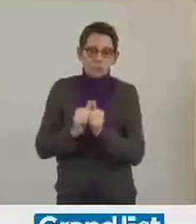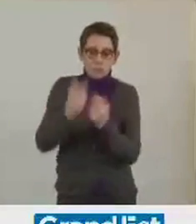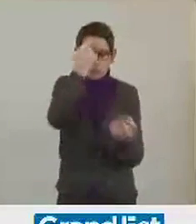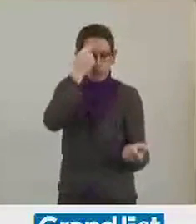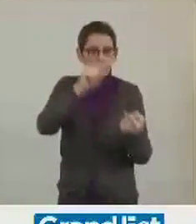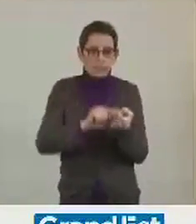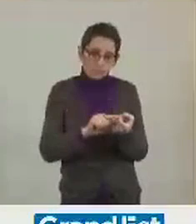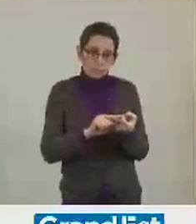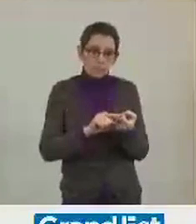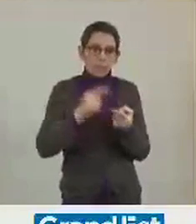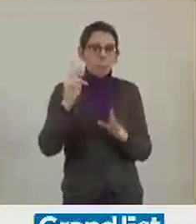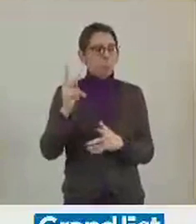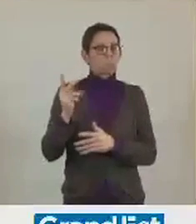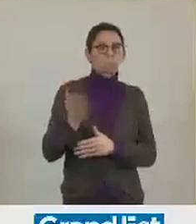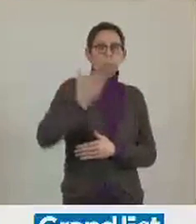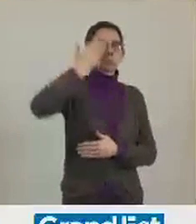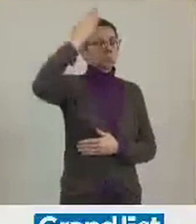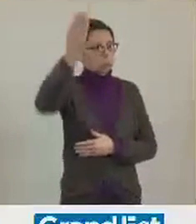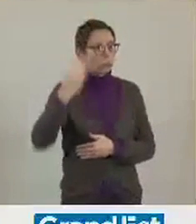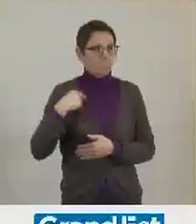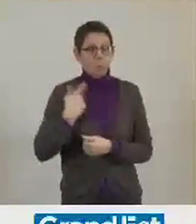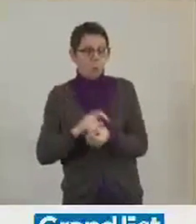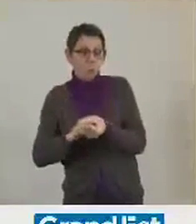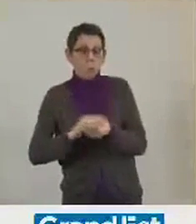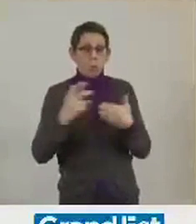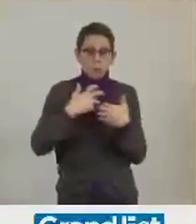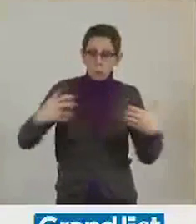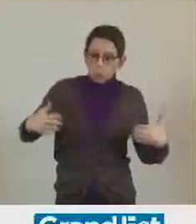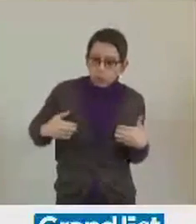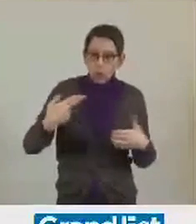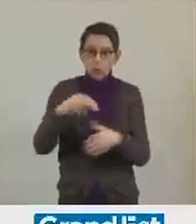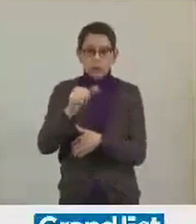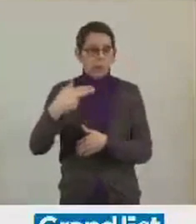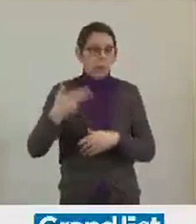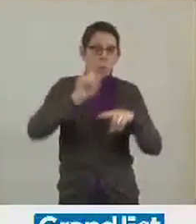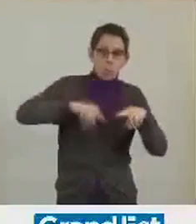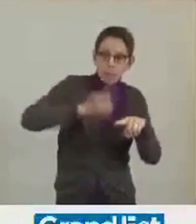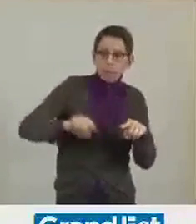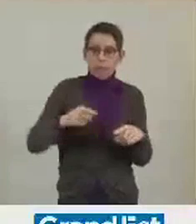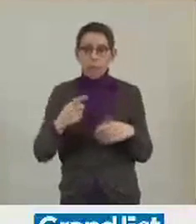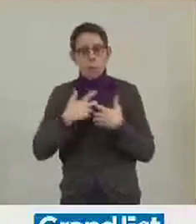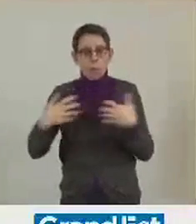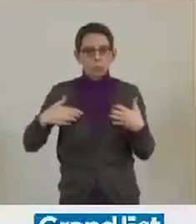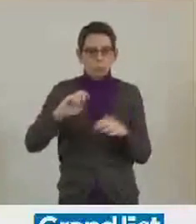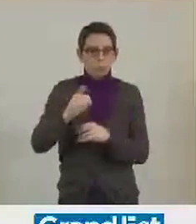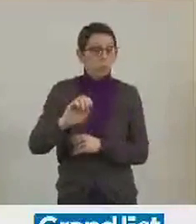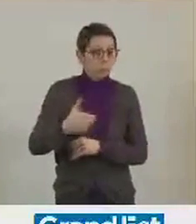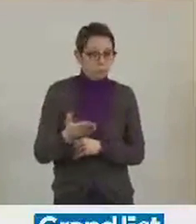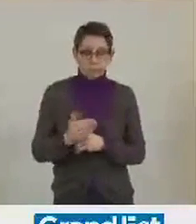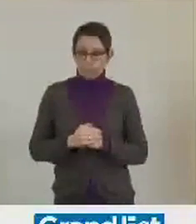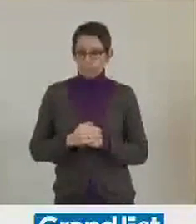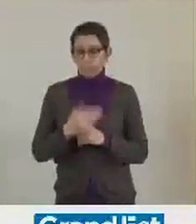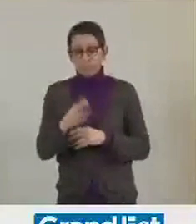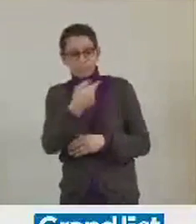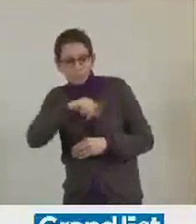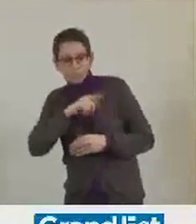médicale, ingénierie, génétique, neurosciences, matériaux et nanomatériaux, sciences du numérique. Sur ces sujets, nous sommes dans